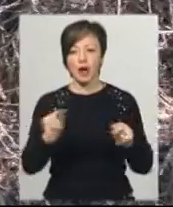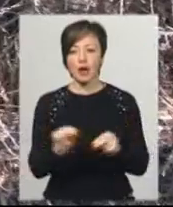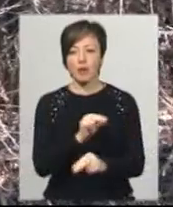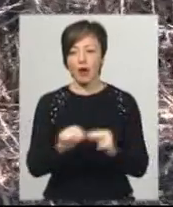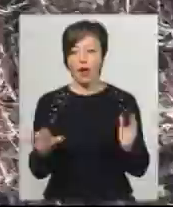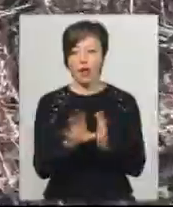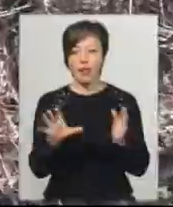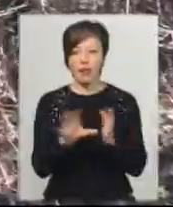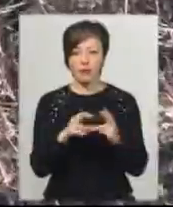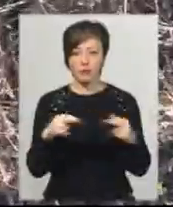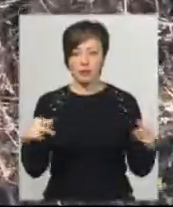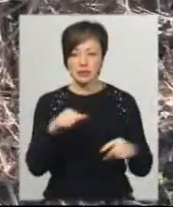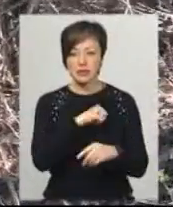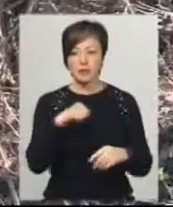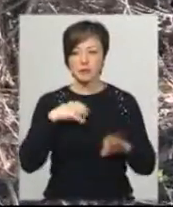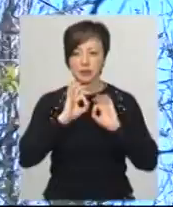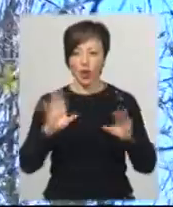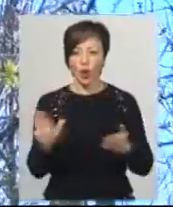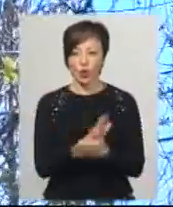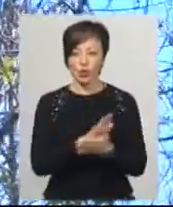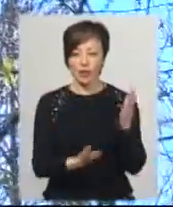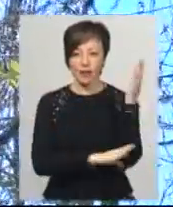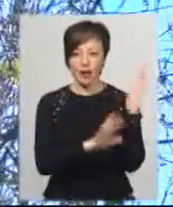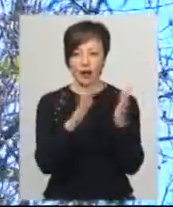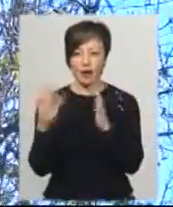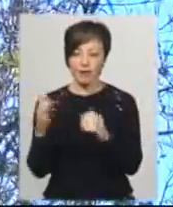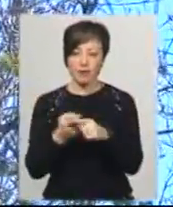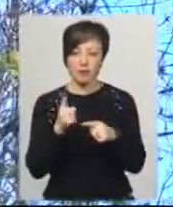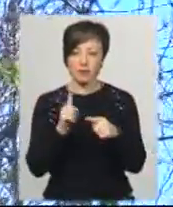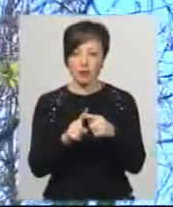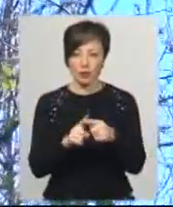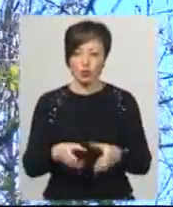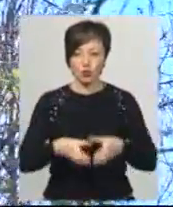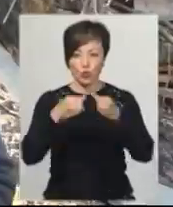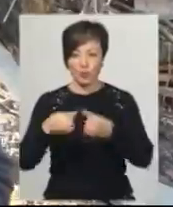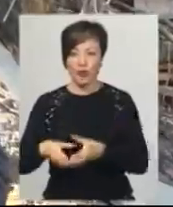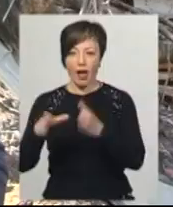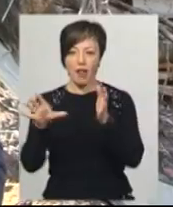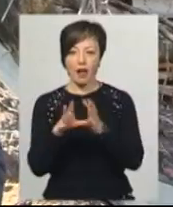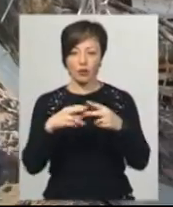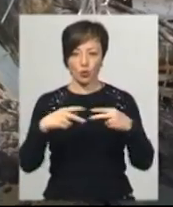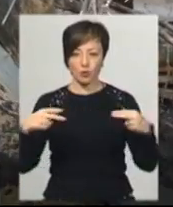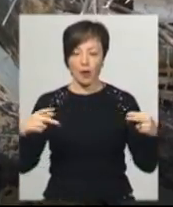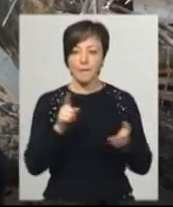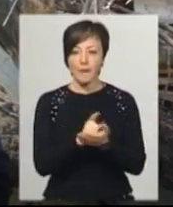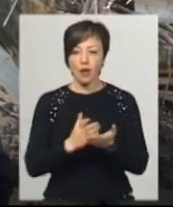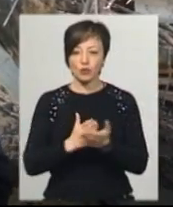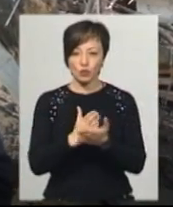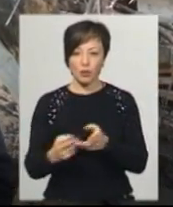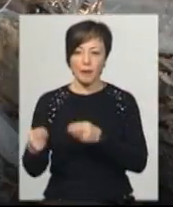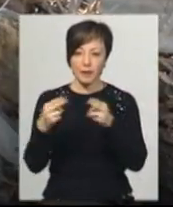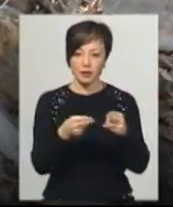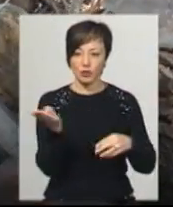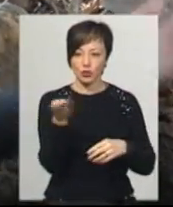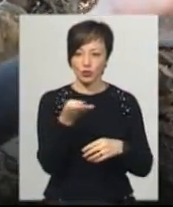електромереж сказали селенам самим розчистити дерева біля проїжених пташиними дуплами стовпів з електродротами. Має служба їхати і